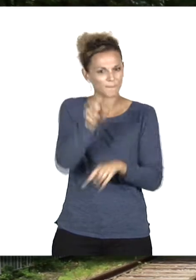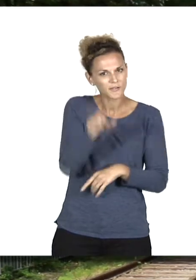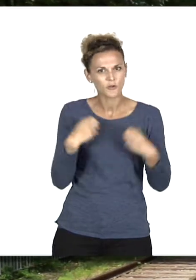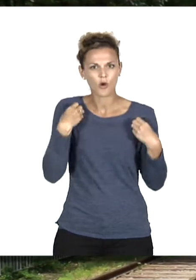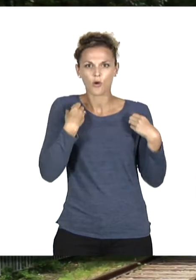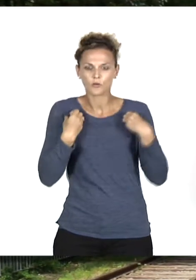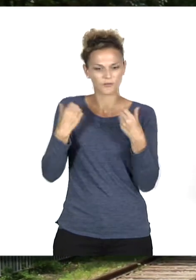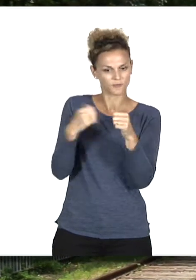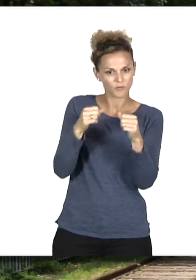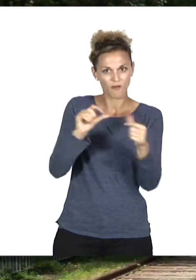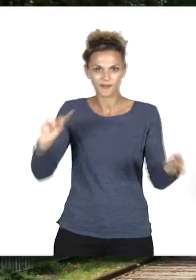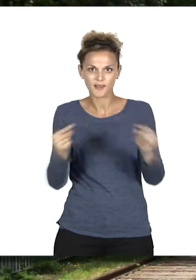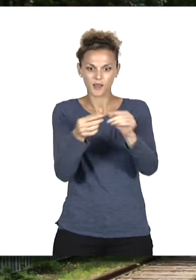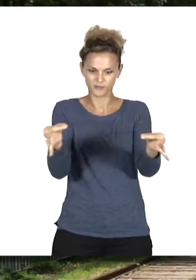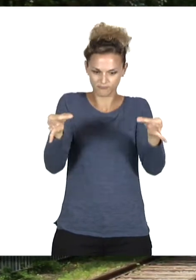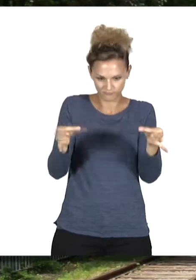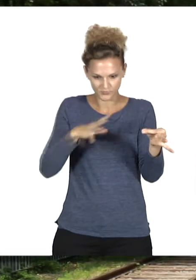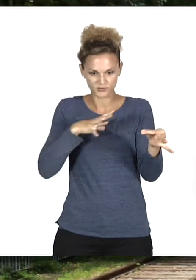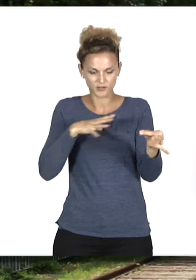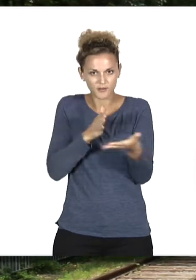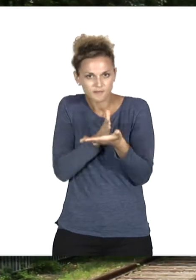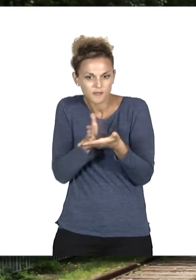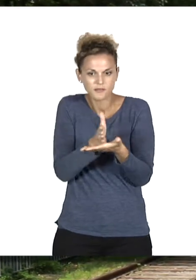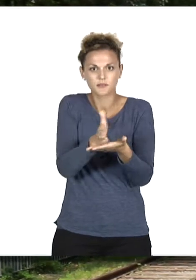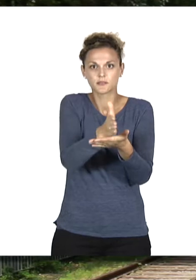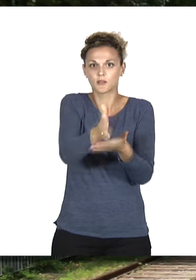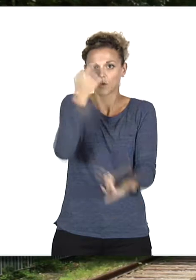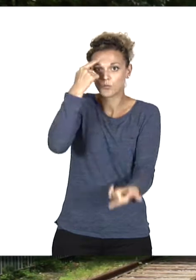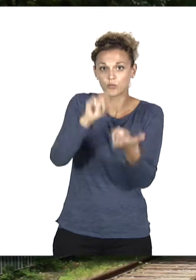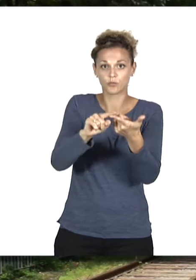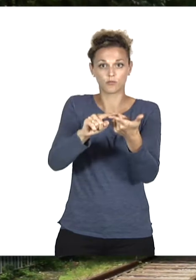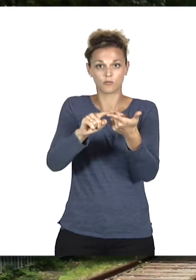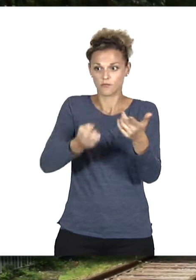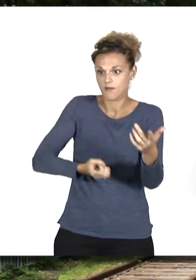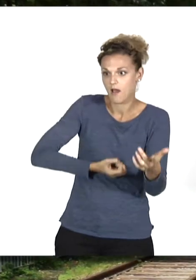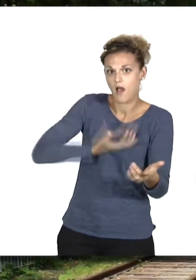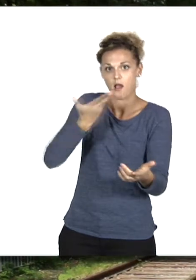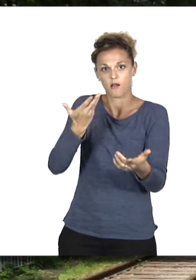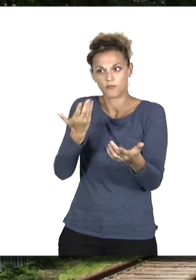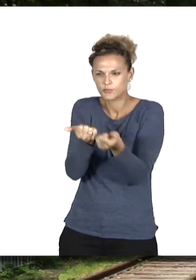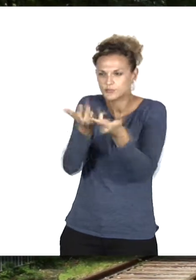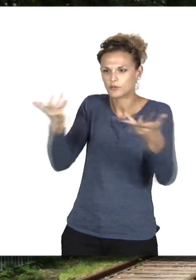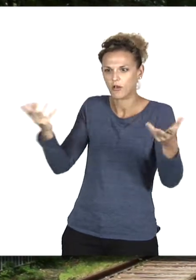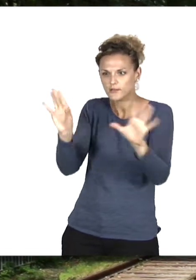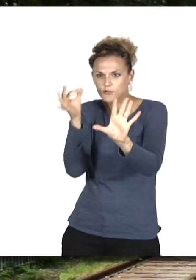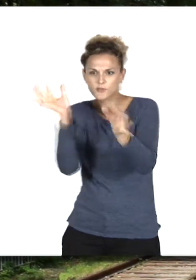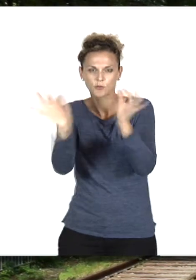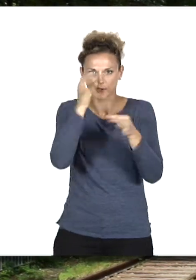manière d'un randonneur, disposé d'une carte qui va vous donner vraiment le tracé pour aller à la rencontre des arts de manière